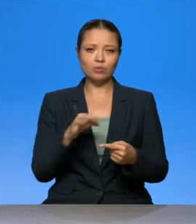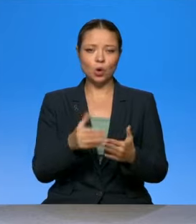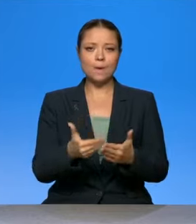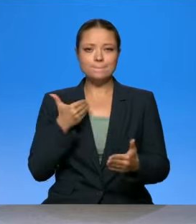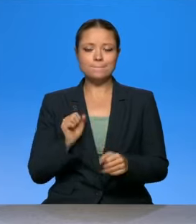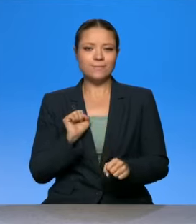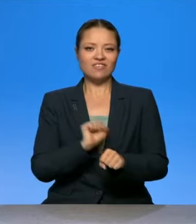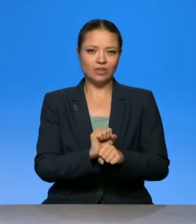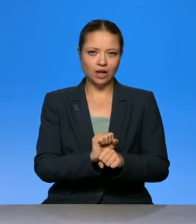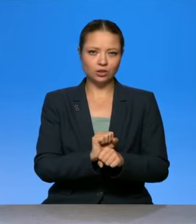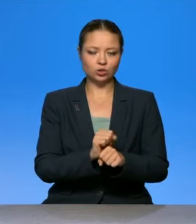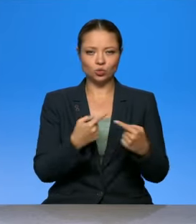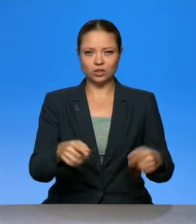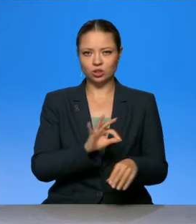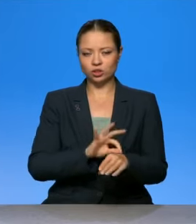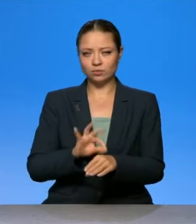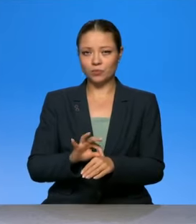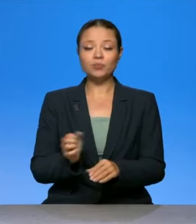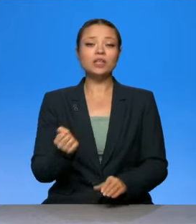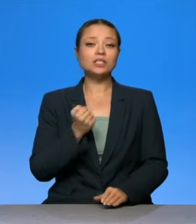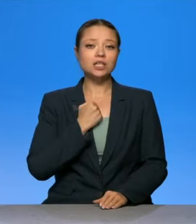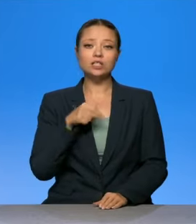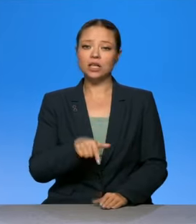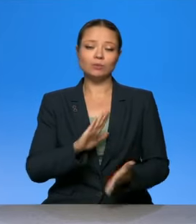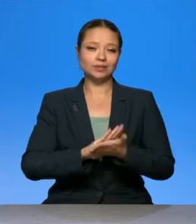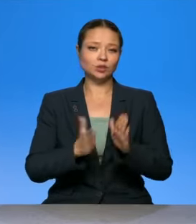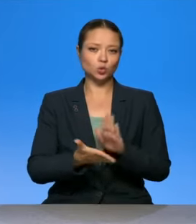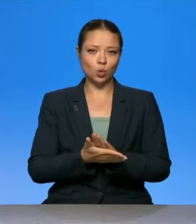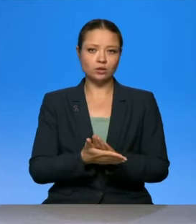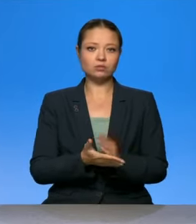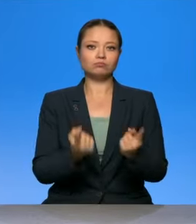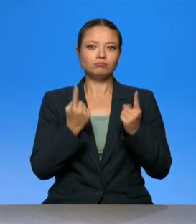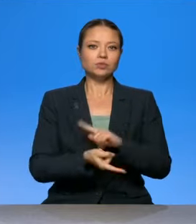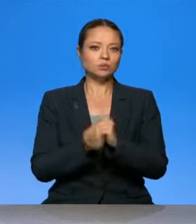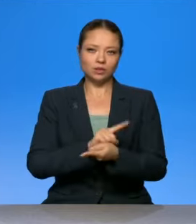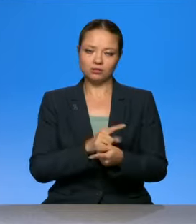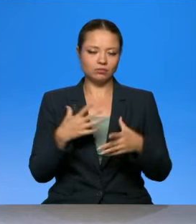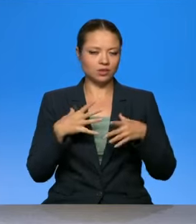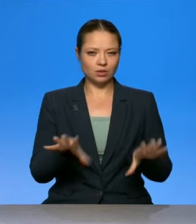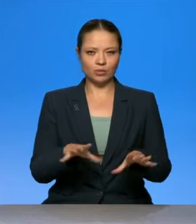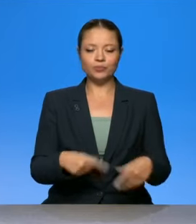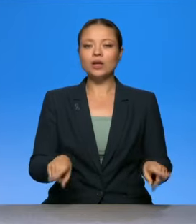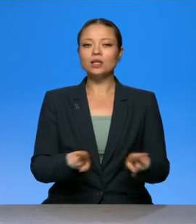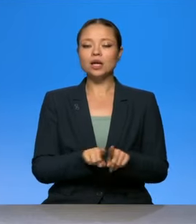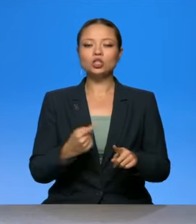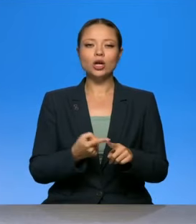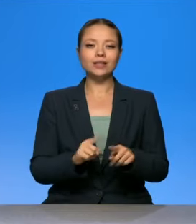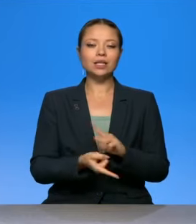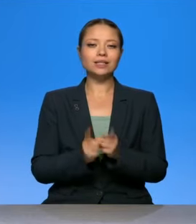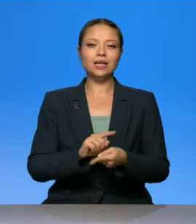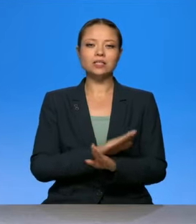различного рода заболеваний, к сожалению, здесь ситуация кардинальным образом никак не изменилась. Не изменилась она и сильно в сфере